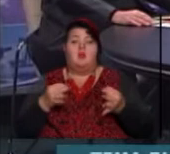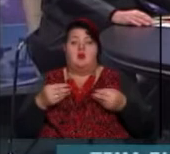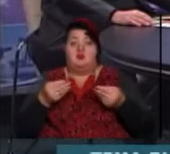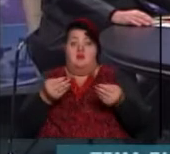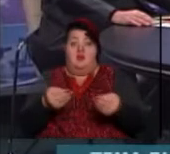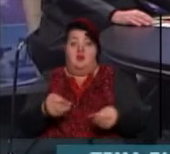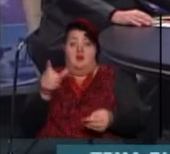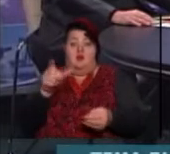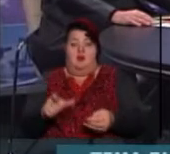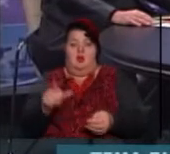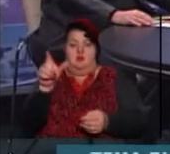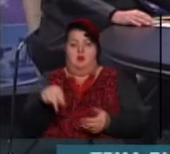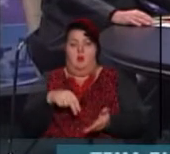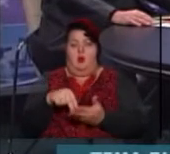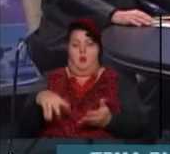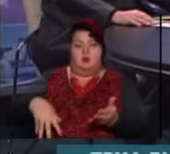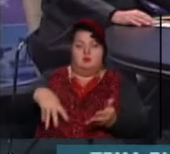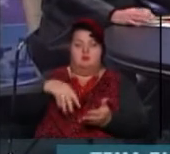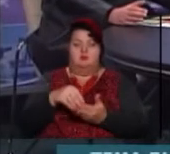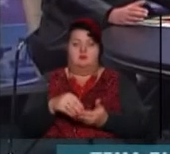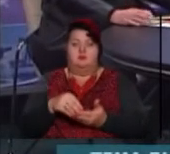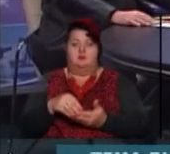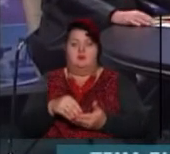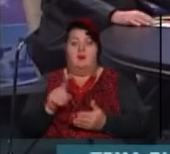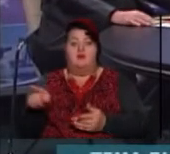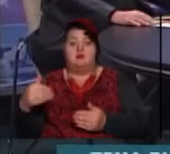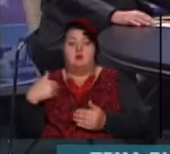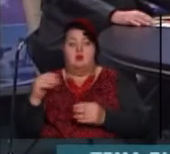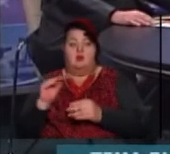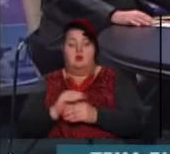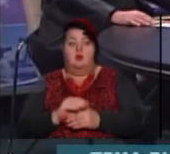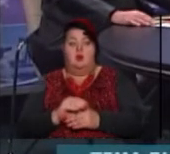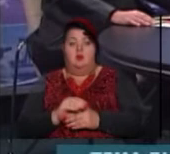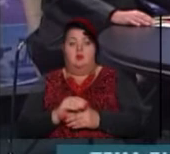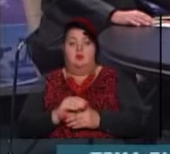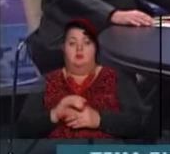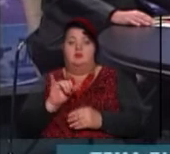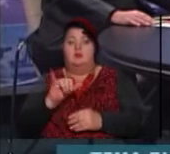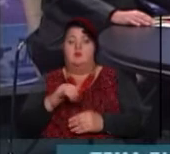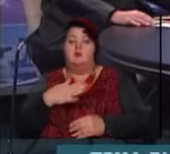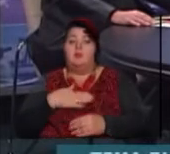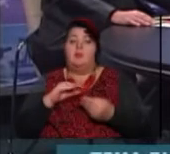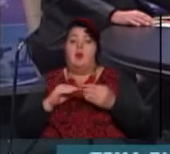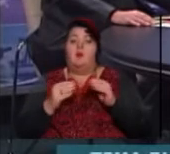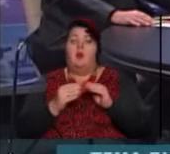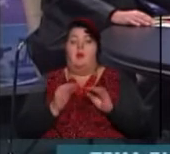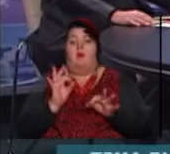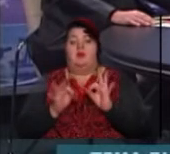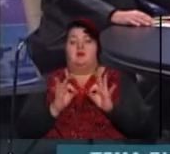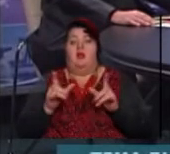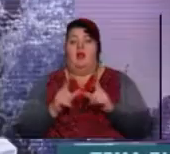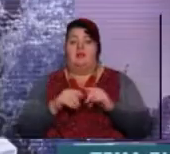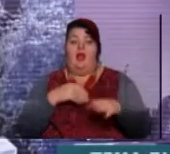пацієнт покупає за свої гроші. Ви щось хотіли допомити? Ну, у нас проблема, звичайно, з